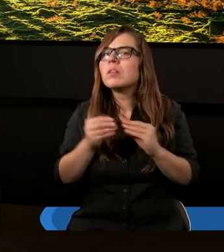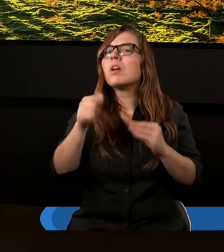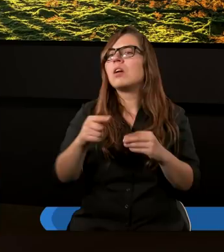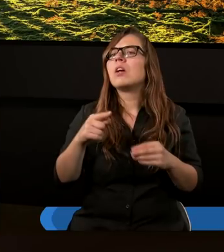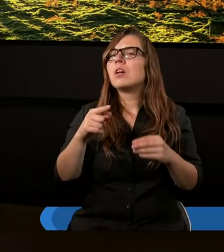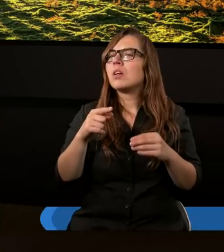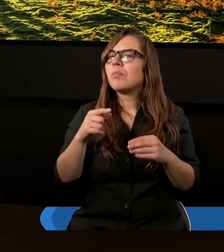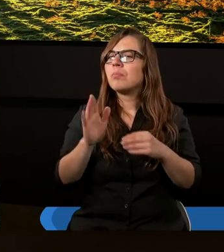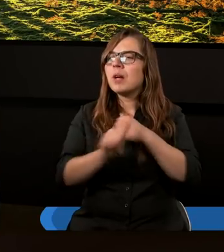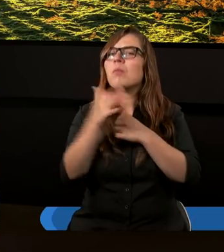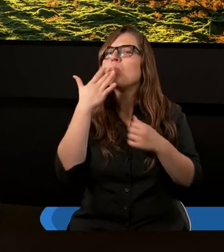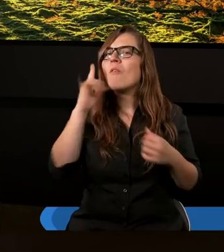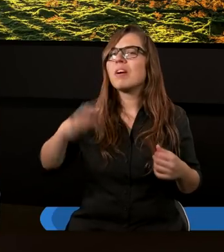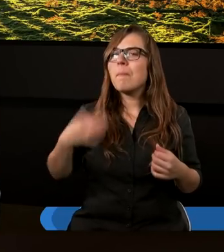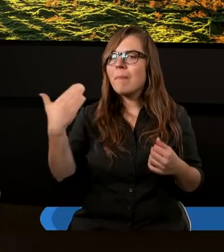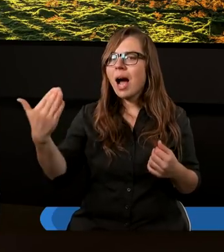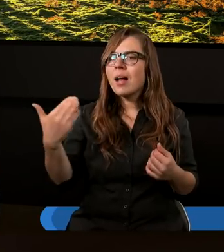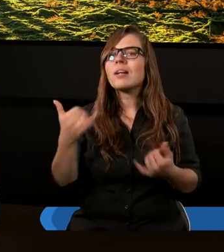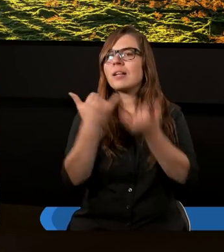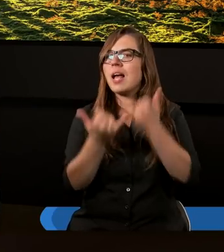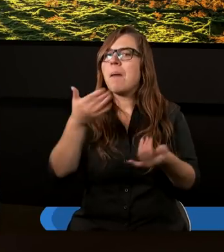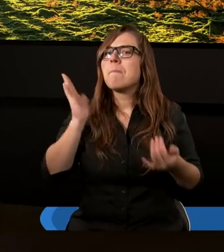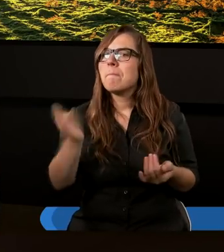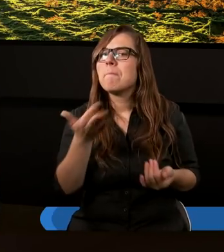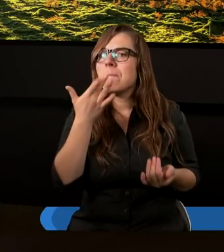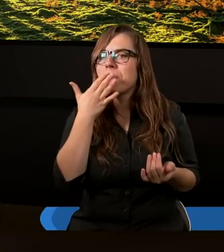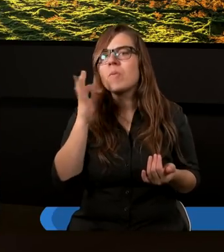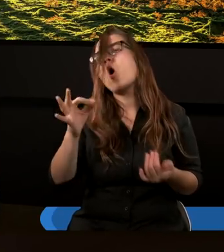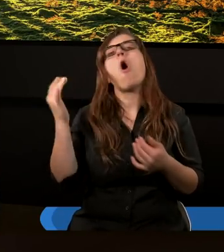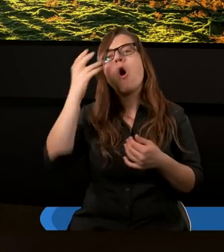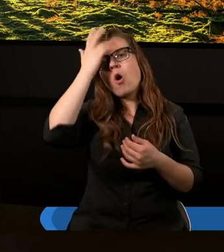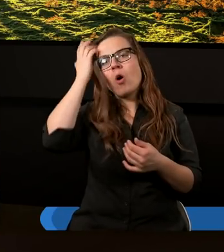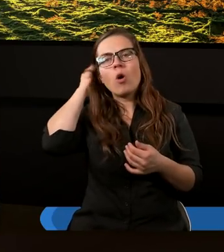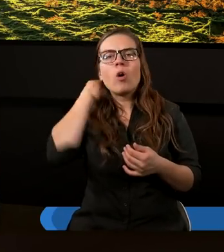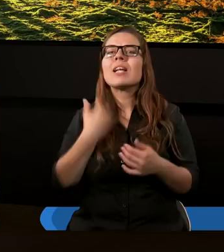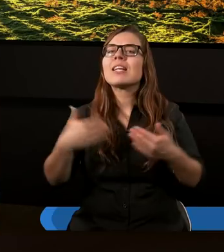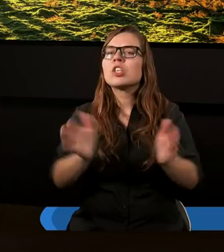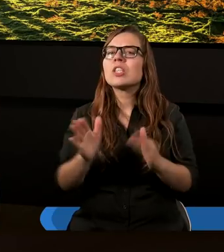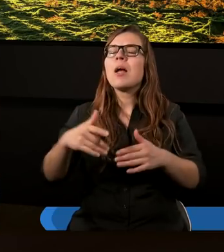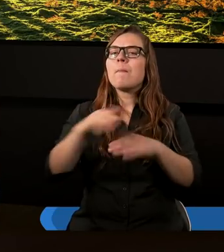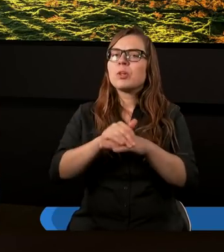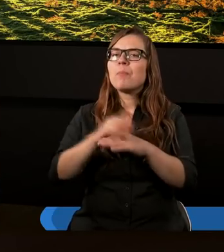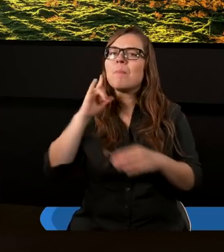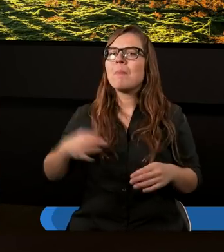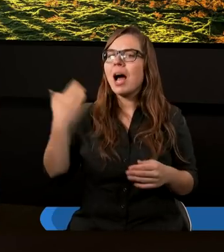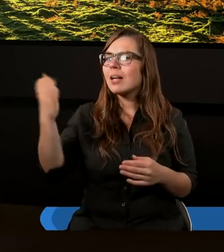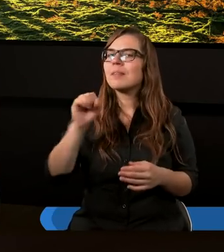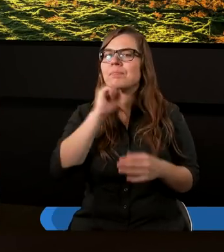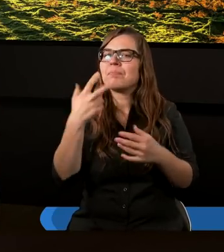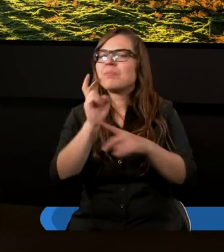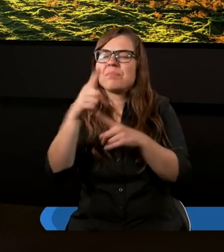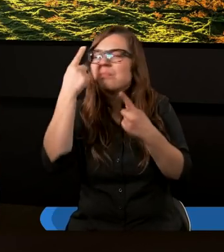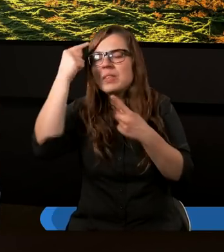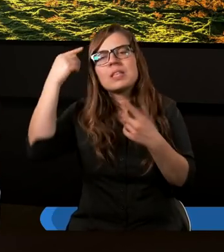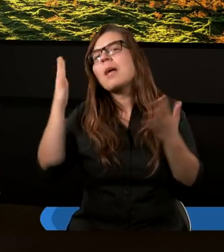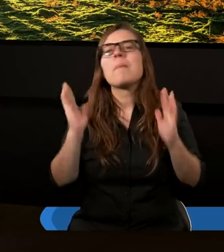w owych dniach, mówi Pan, już nie będą mówić o skrzyni przymierza z Panem i nikt o niej nie będzie